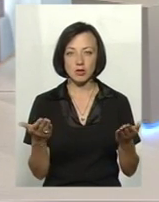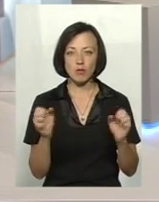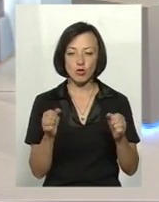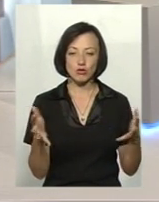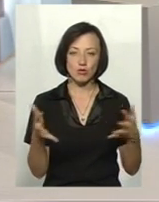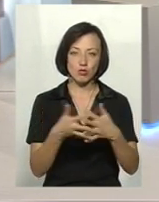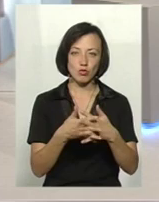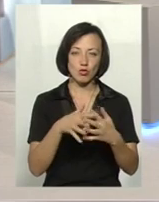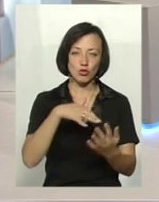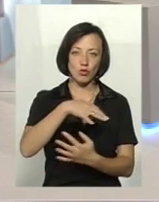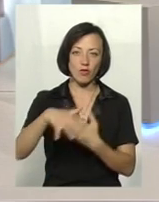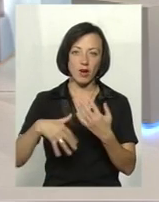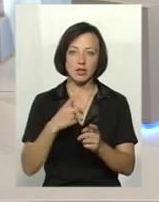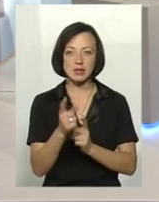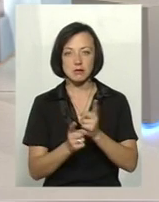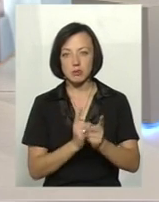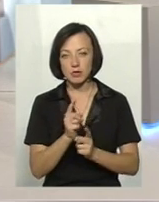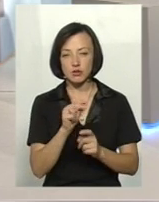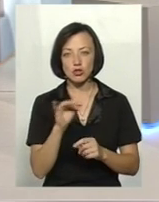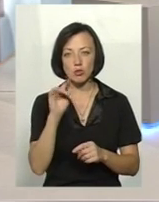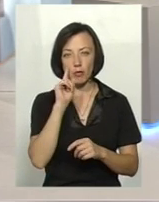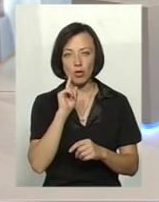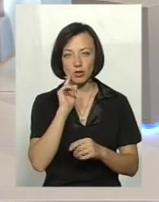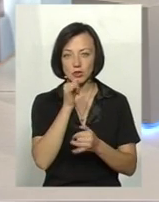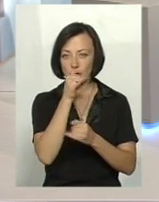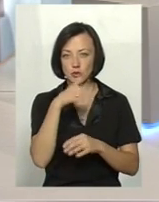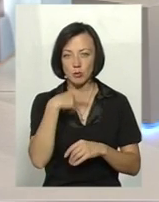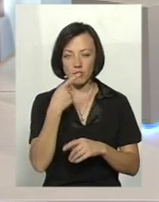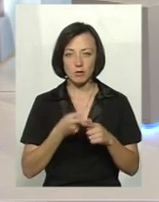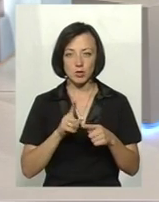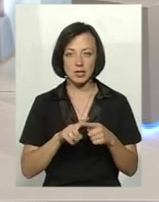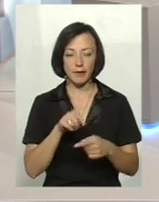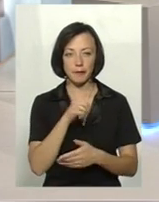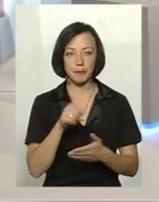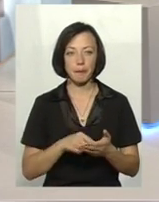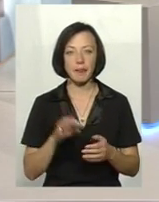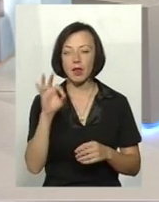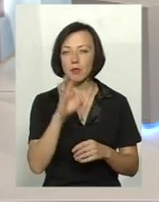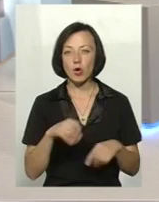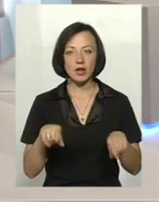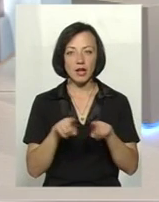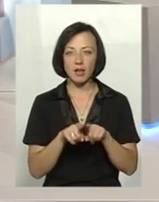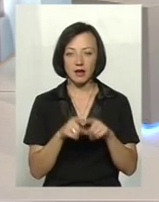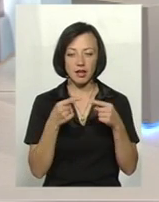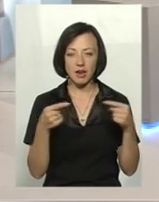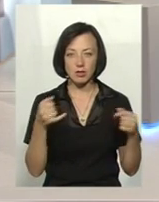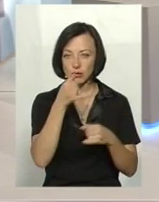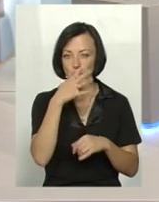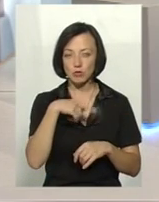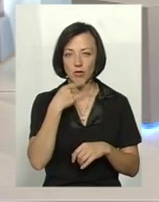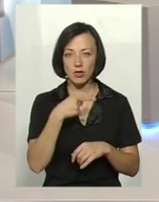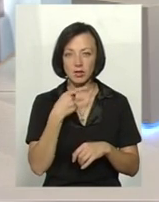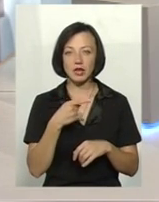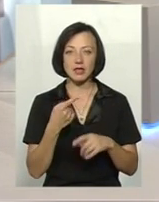мутувати, можливо, змінюватися, чи поки що не можемо говорити про такі? Ну, про такі речі ми говорити не можемо, значить,